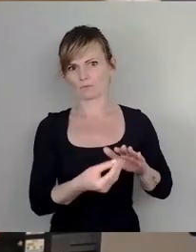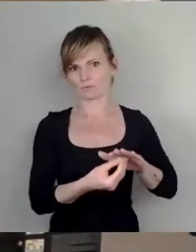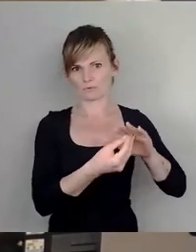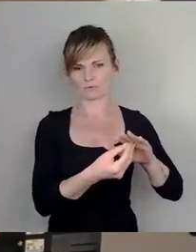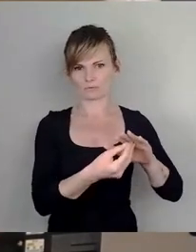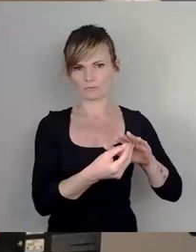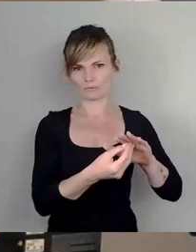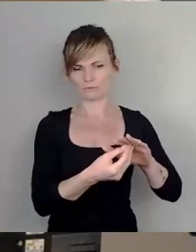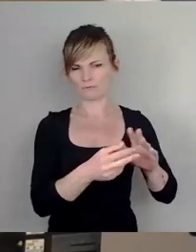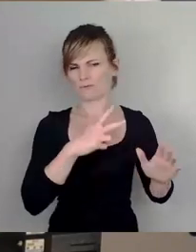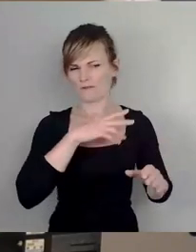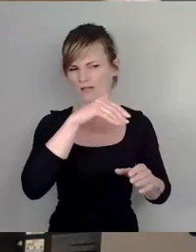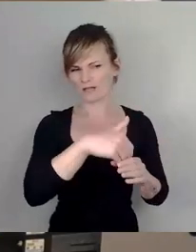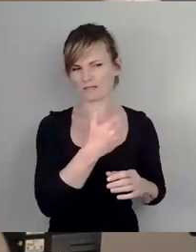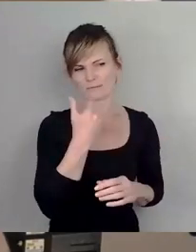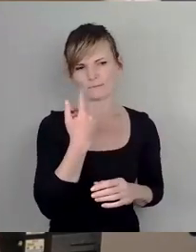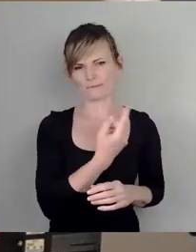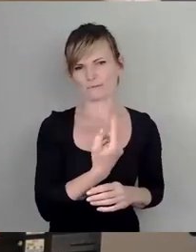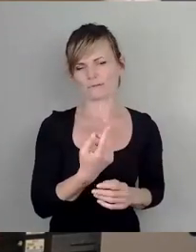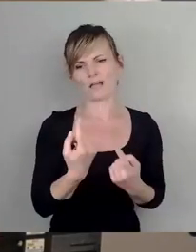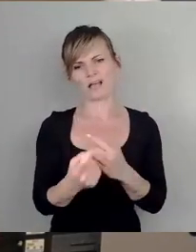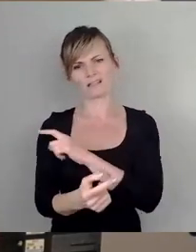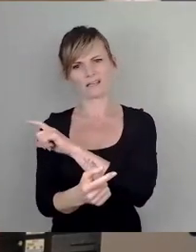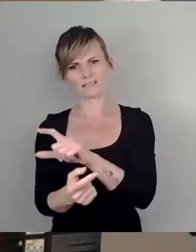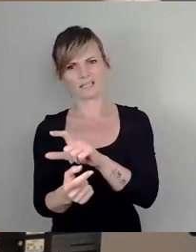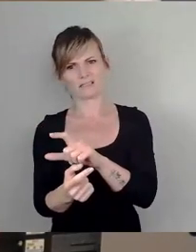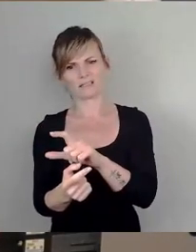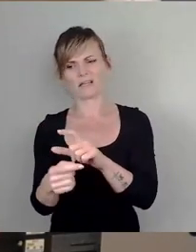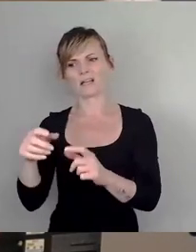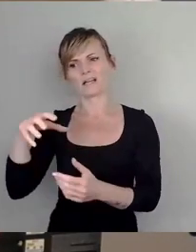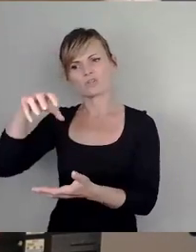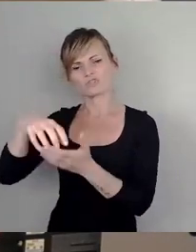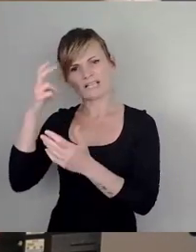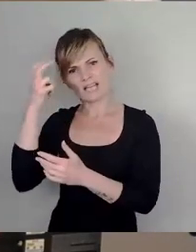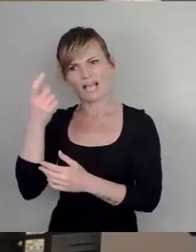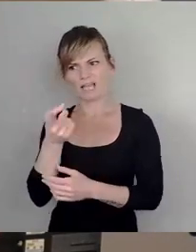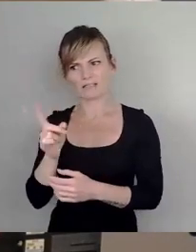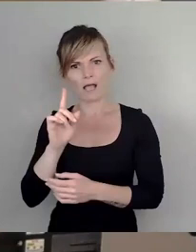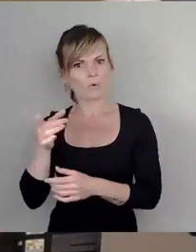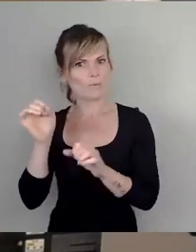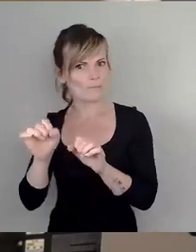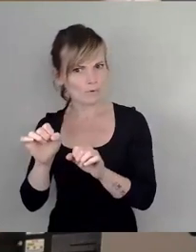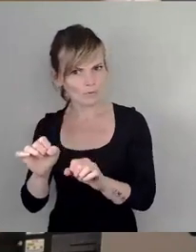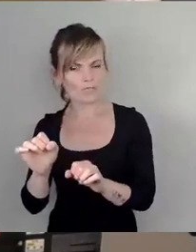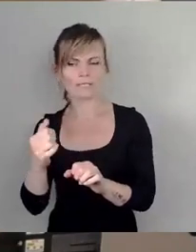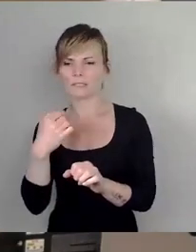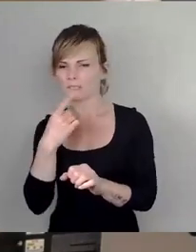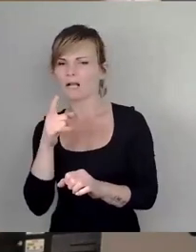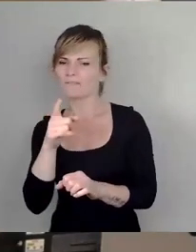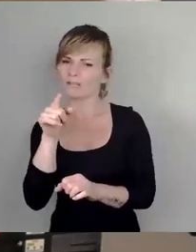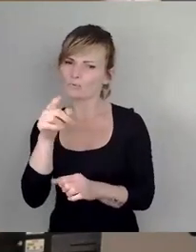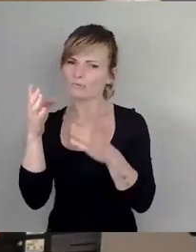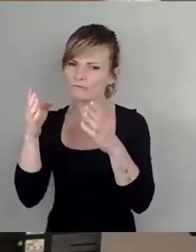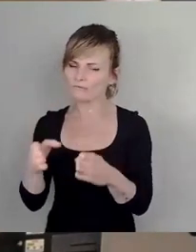Stadträtinnen und Stadträte, die auch mögliche Verfehlungen von Menschen aus der